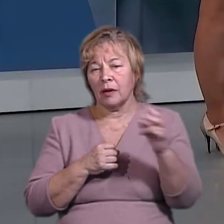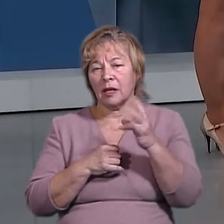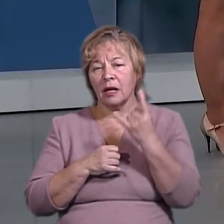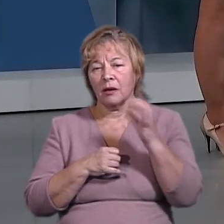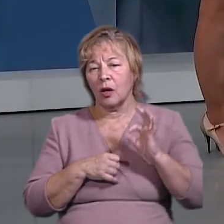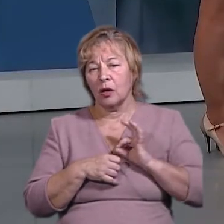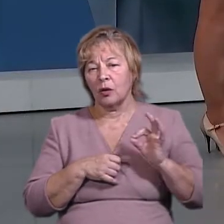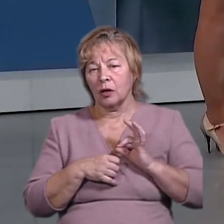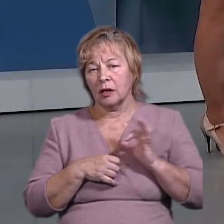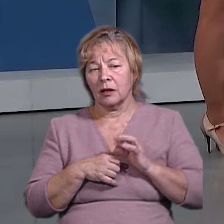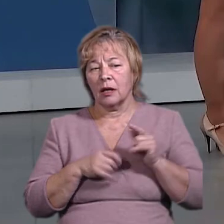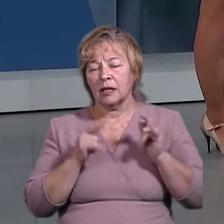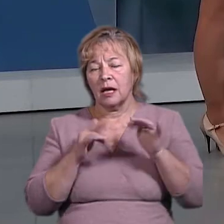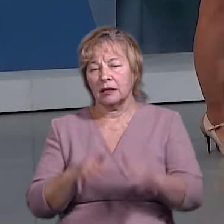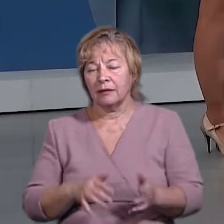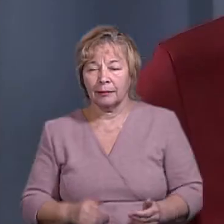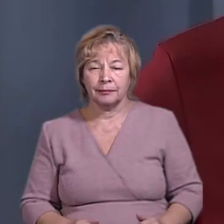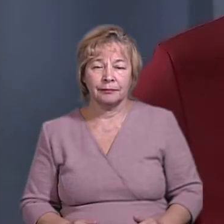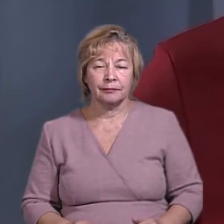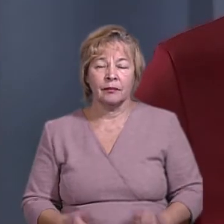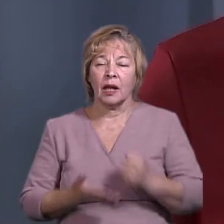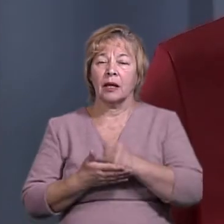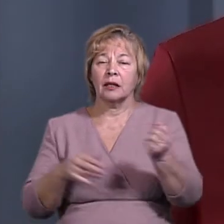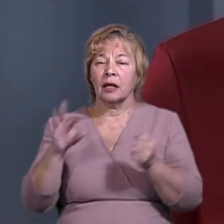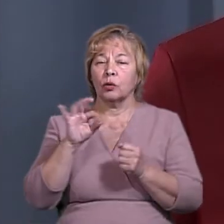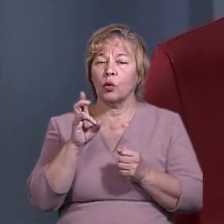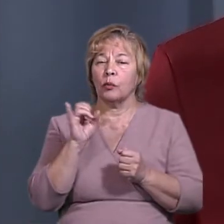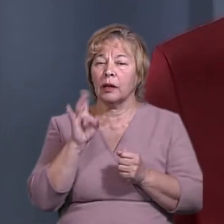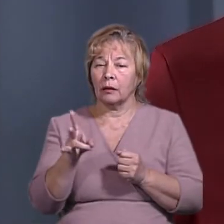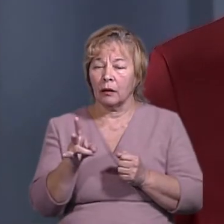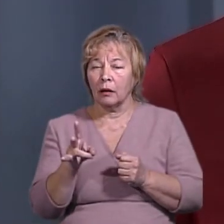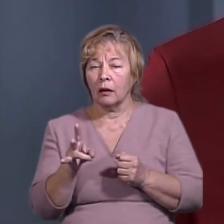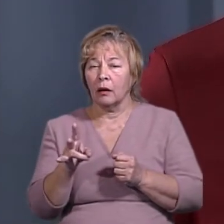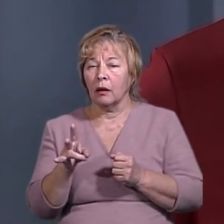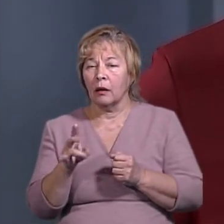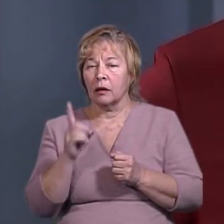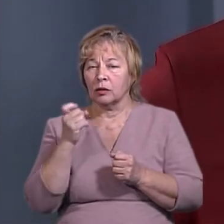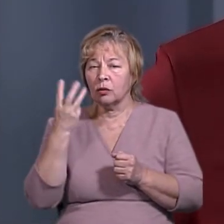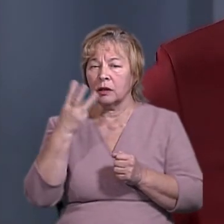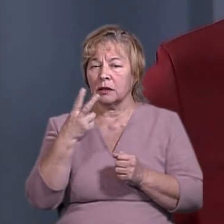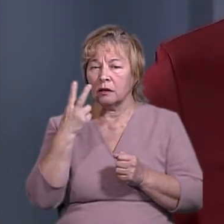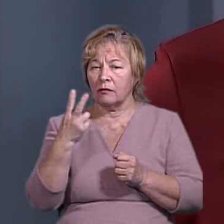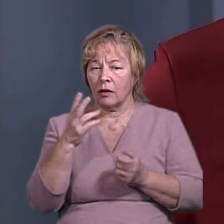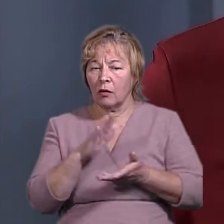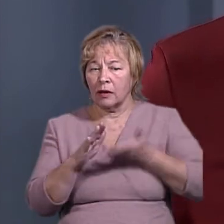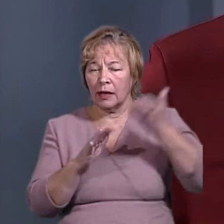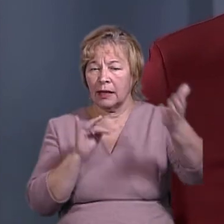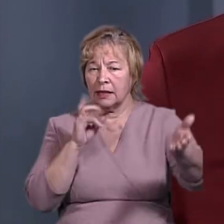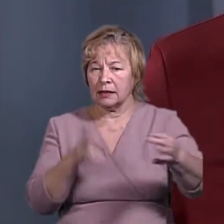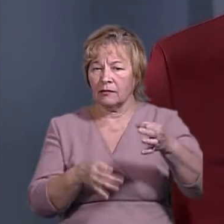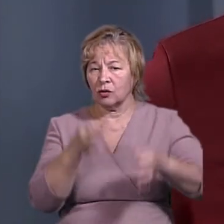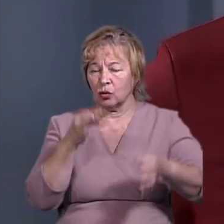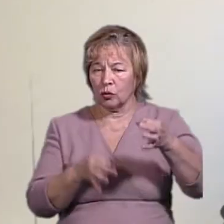юридичні адекватні дії. Кандидат Добкін подав, якщо не помиляюся, зараз 132 позови до суду. Штаб